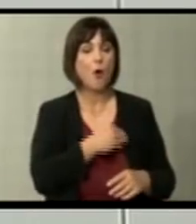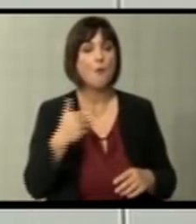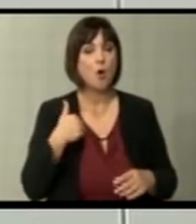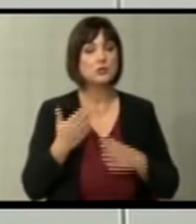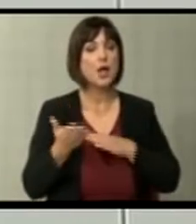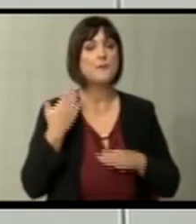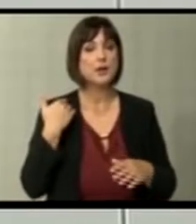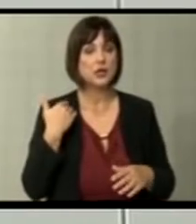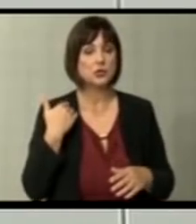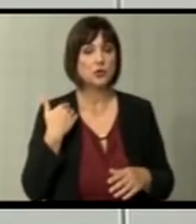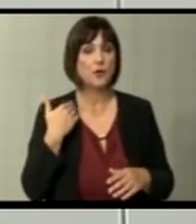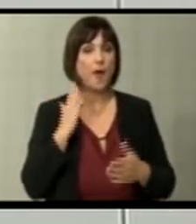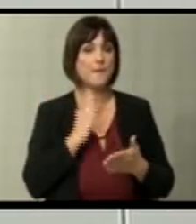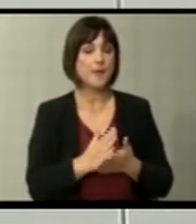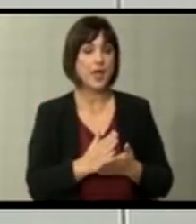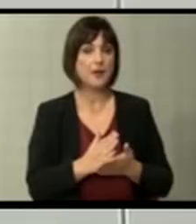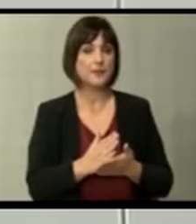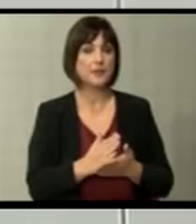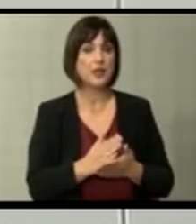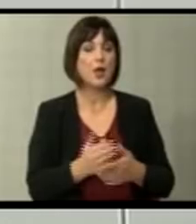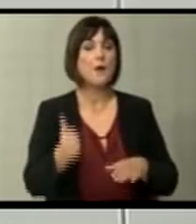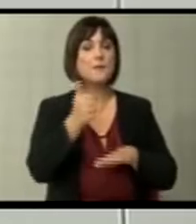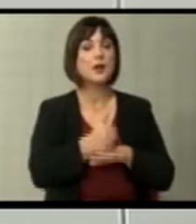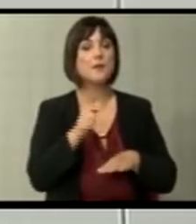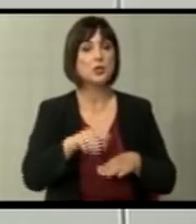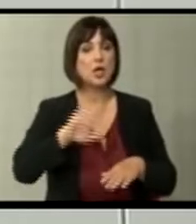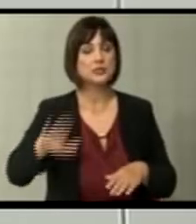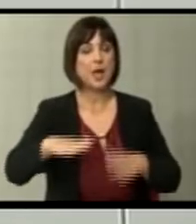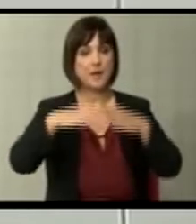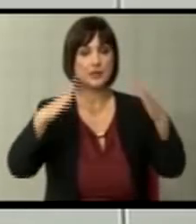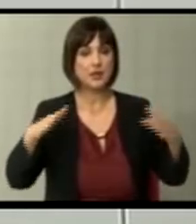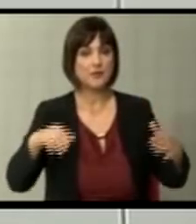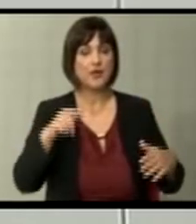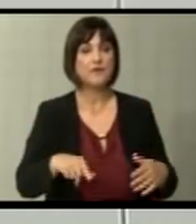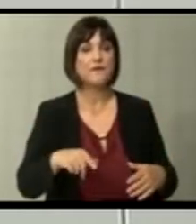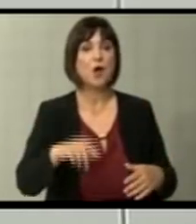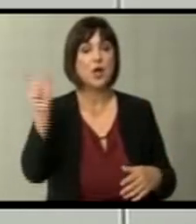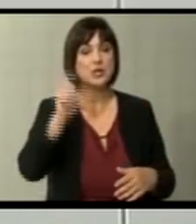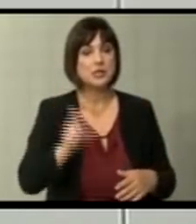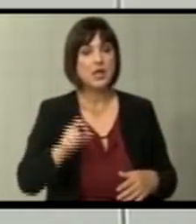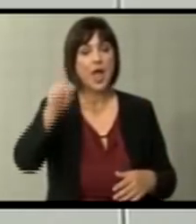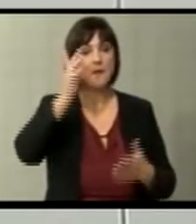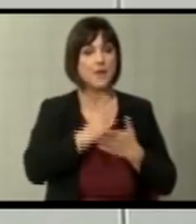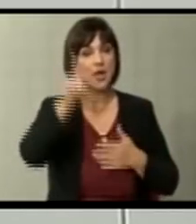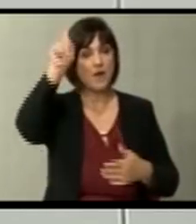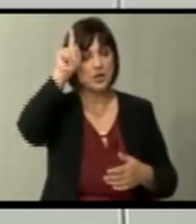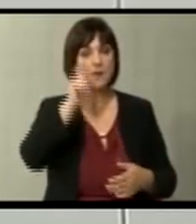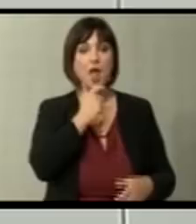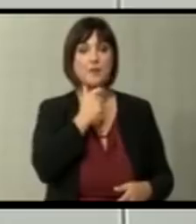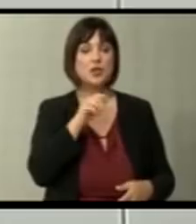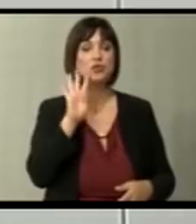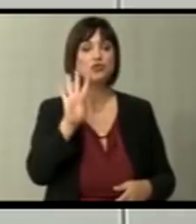предходно беа премиерите од Западен Балкан и во Трст, беа и во Германија, беа дори во Британија.